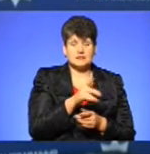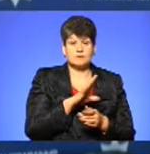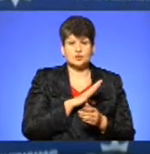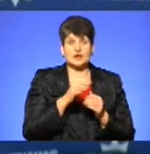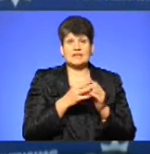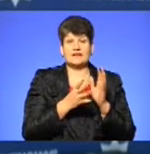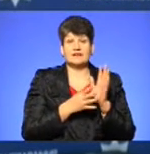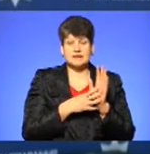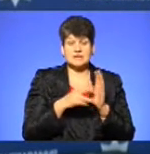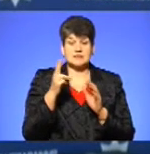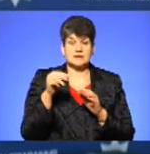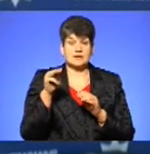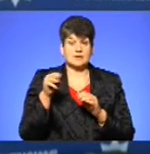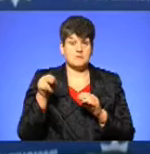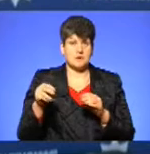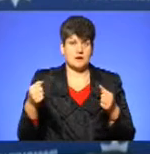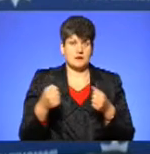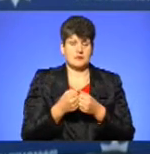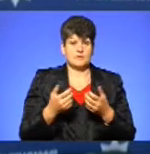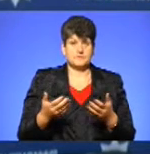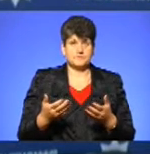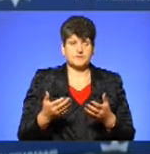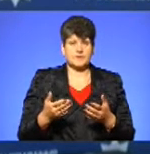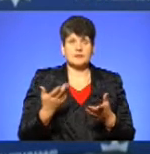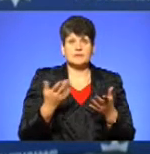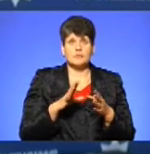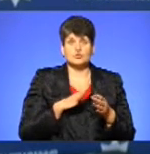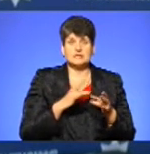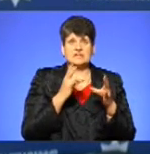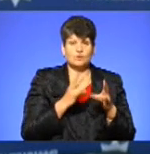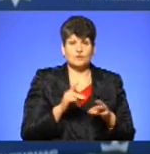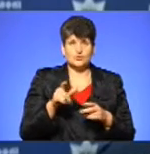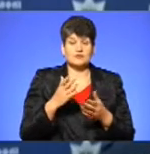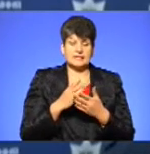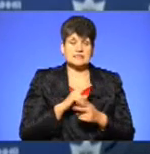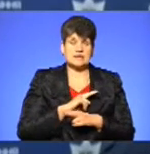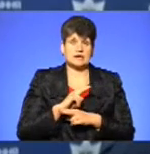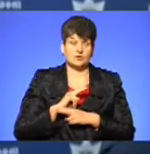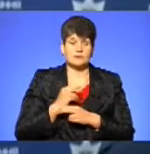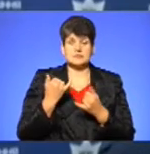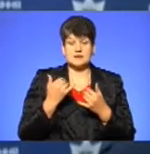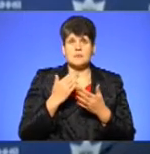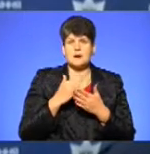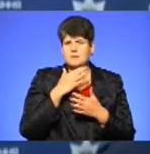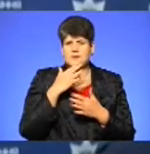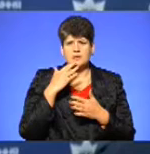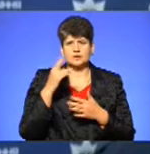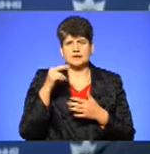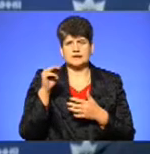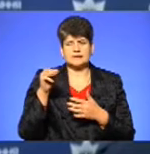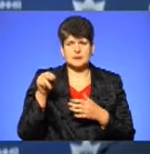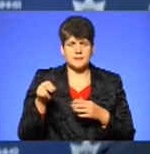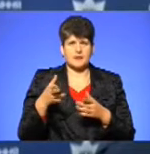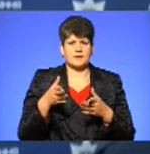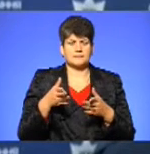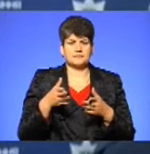дорожньо-транспортних пригод, в яких травмовані люди також загинули. Ми зараз маємо багато ДТП, мали